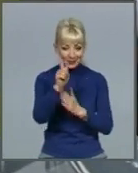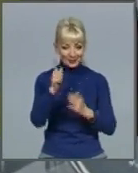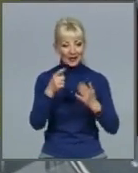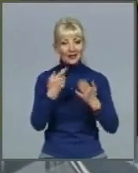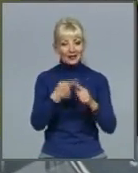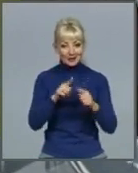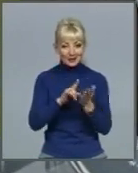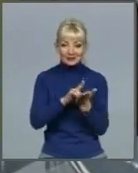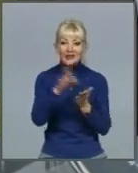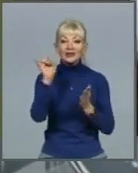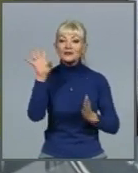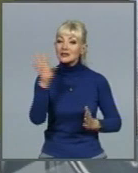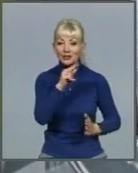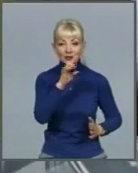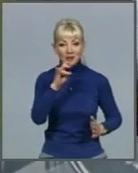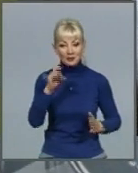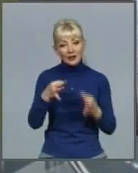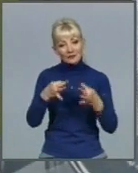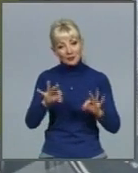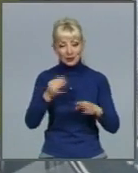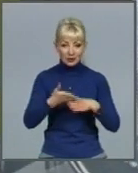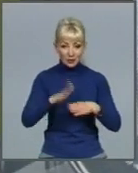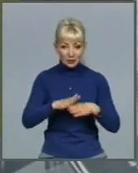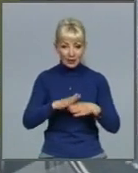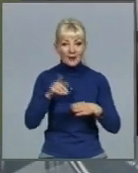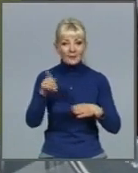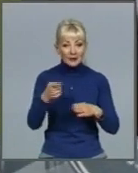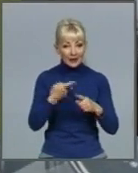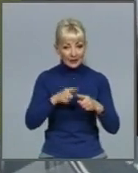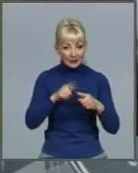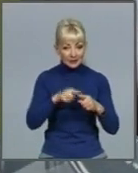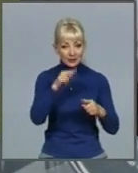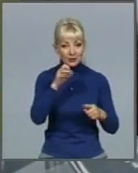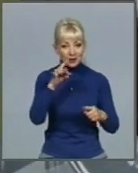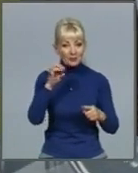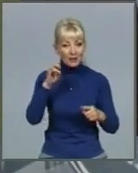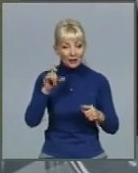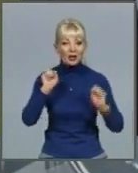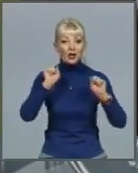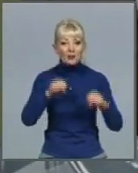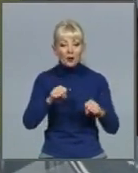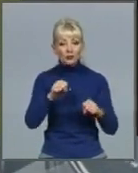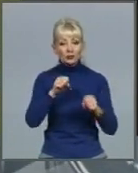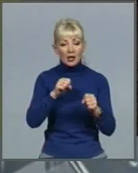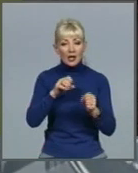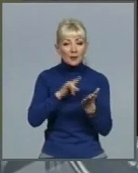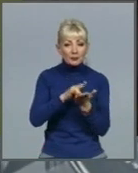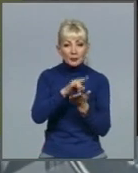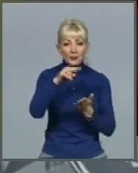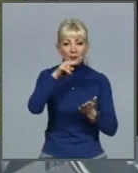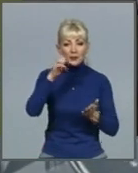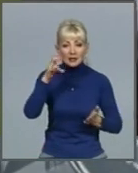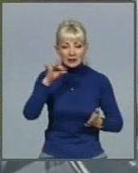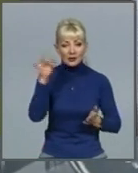всі черепахи повільні і важкі, ціник випливів людському уявлені істоти можуть долати піски і навіть підніматися вгори. Дивовижні